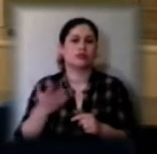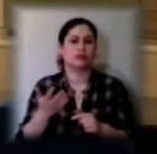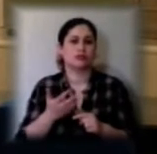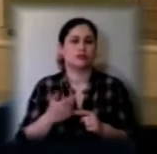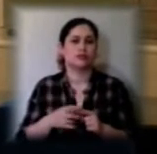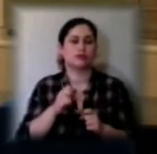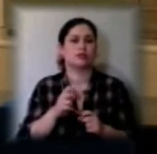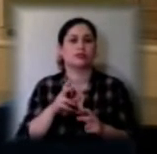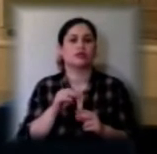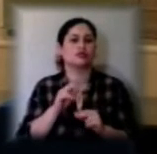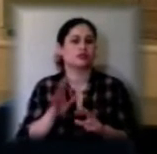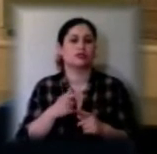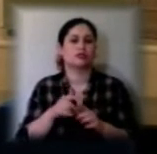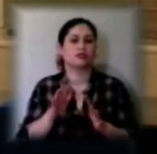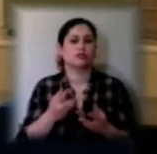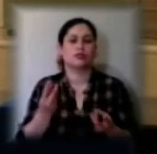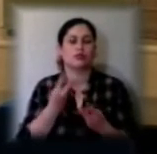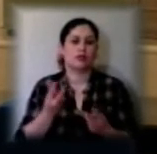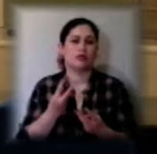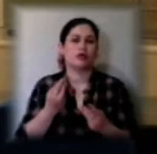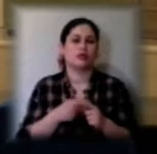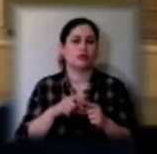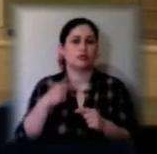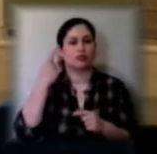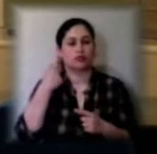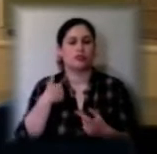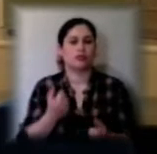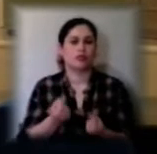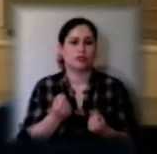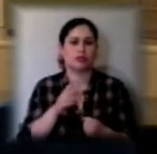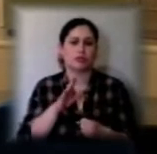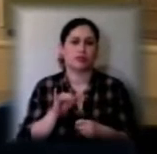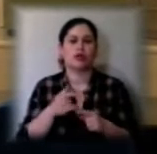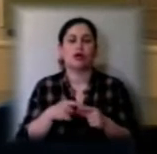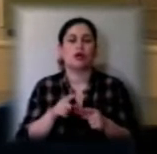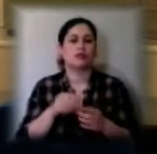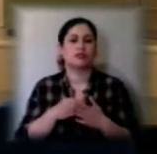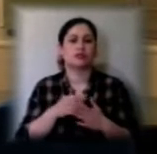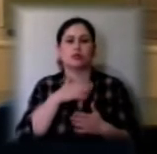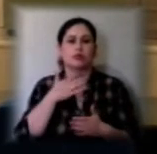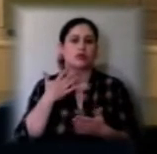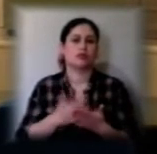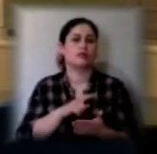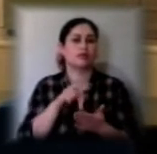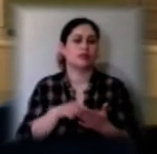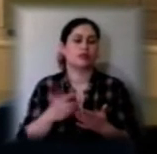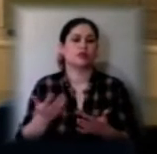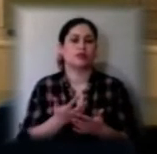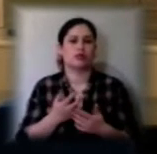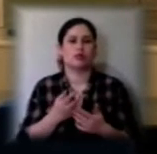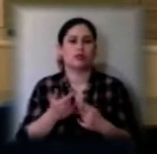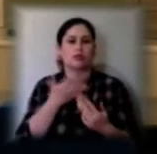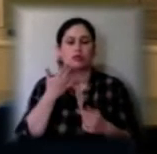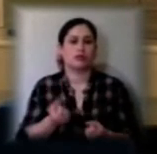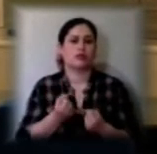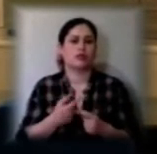в них трапилося по горільці, то ми б підтримали їх. Але в бюджеті є дуже багато питань, які не мають підтримки у